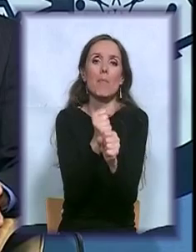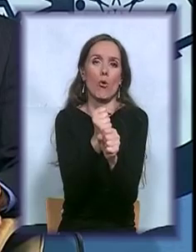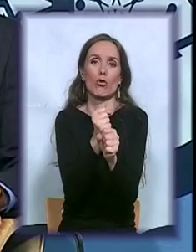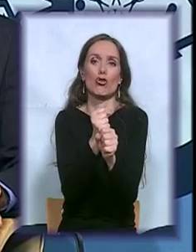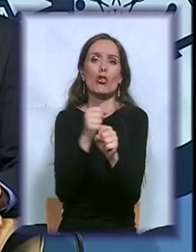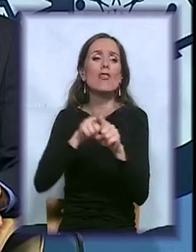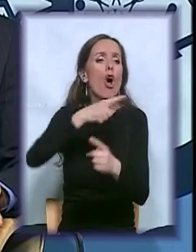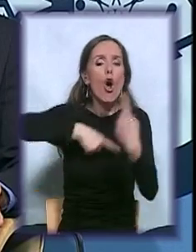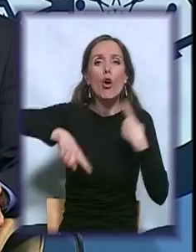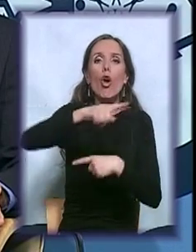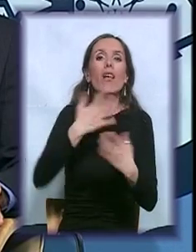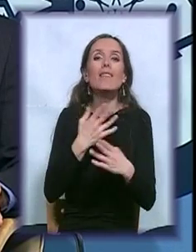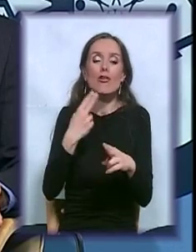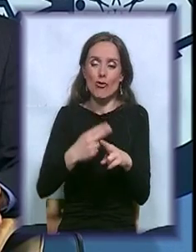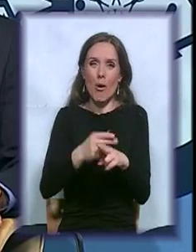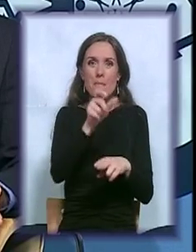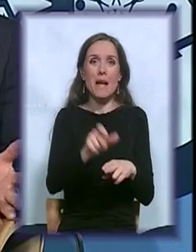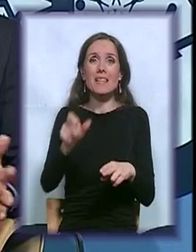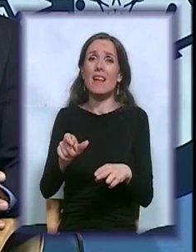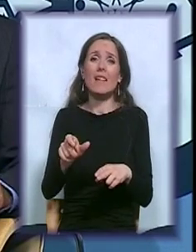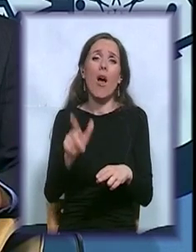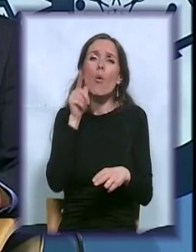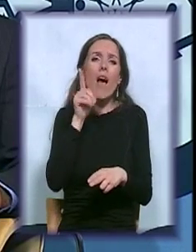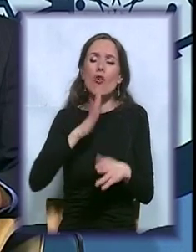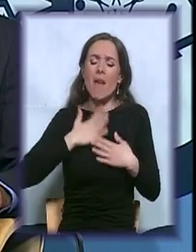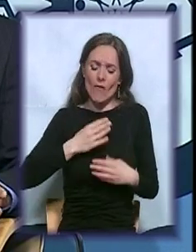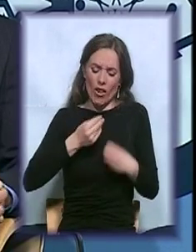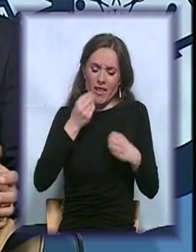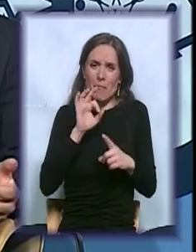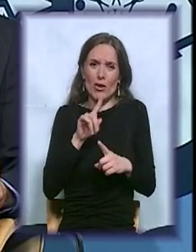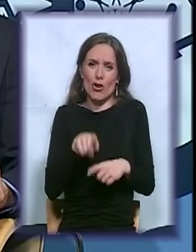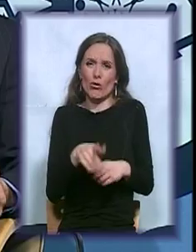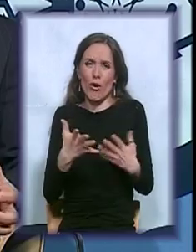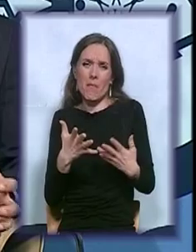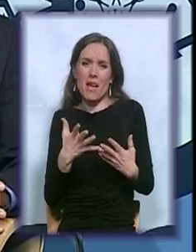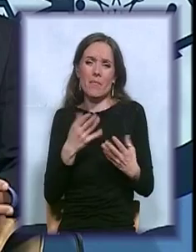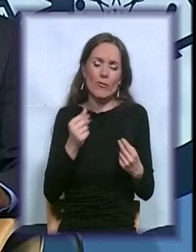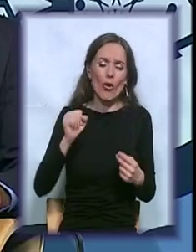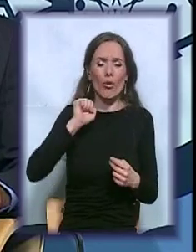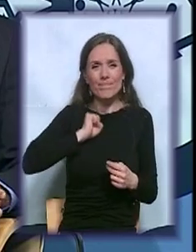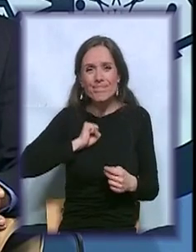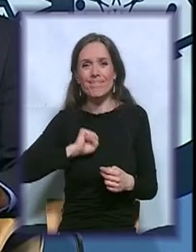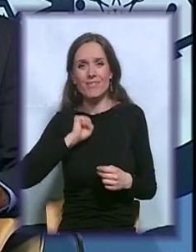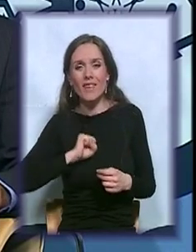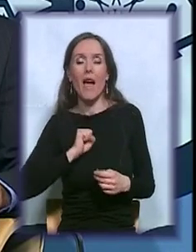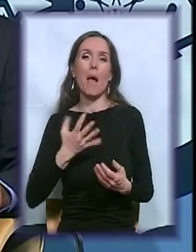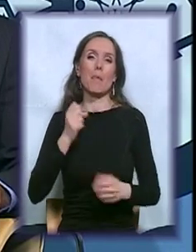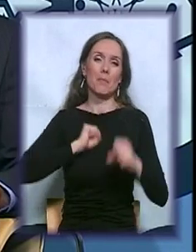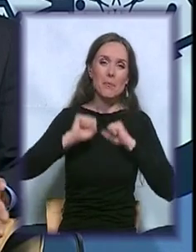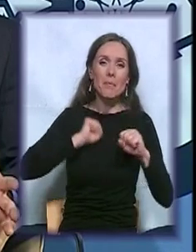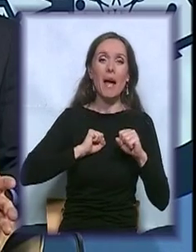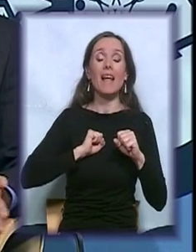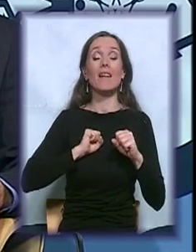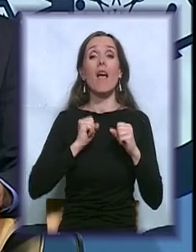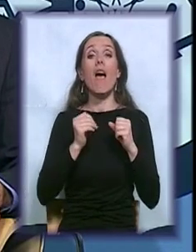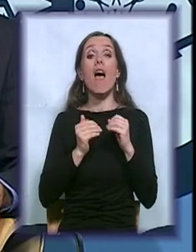Jer pacijenti, većina njih ne voli o tome da razgovara. Mnogo šta trpe, pate, muče se i tako. Tek